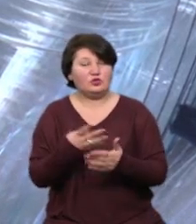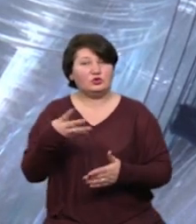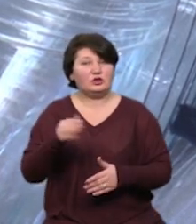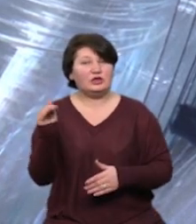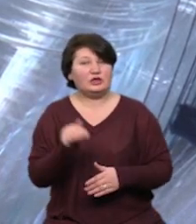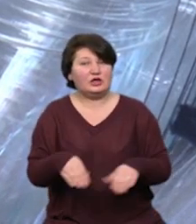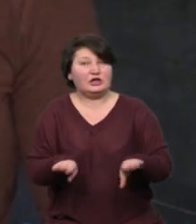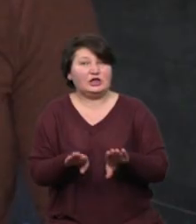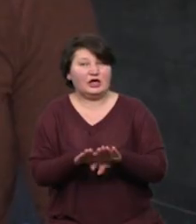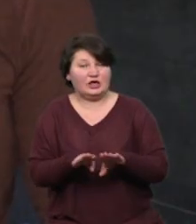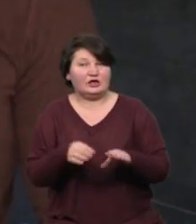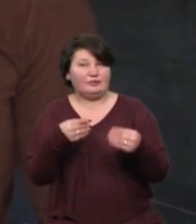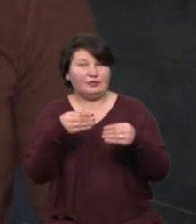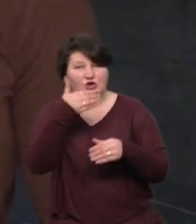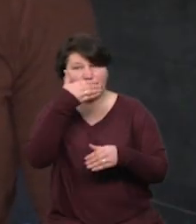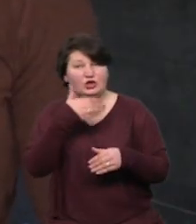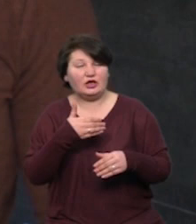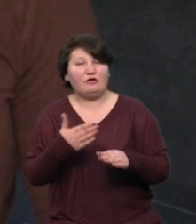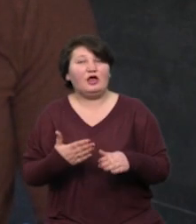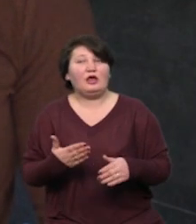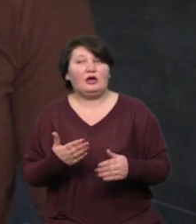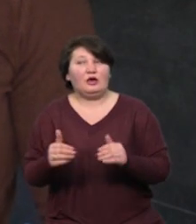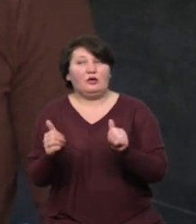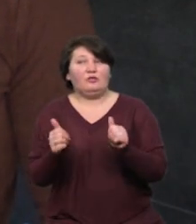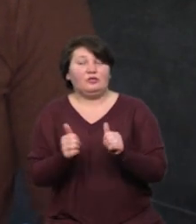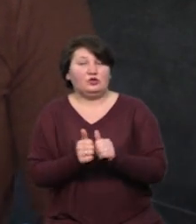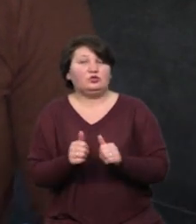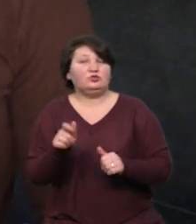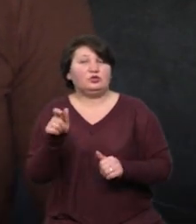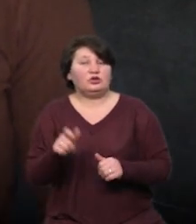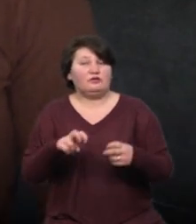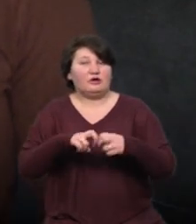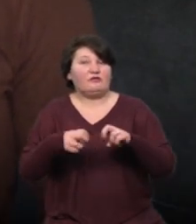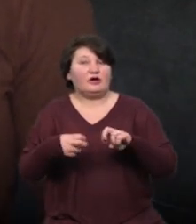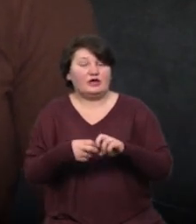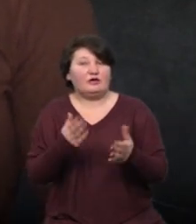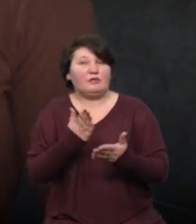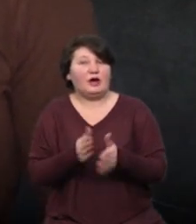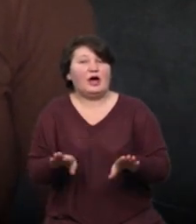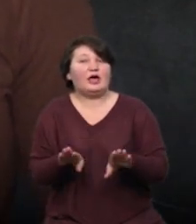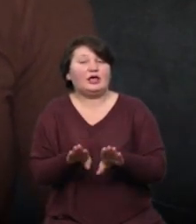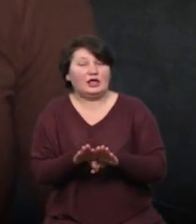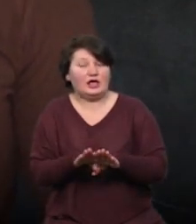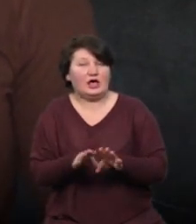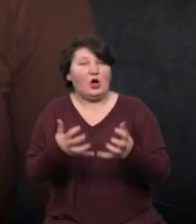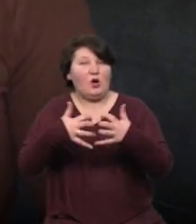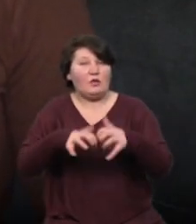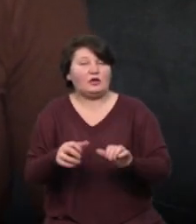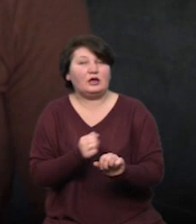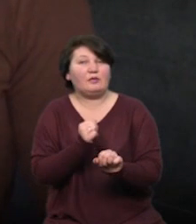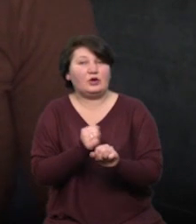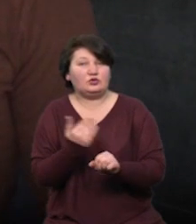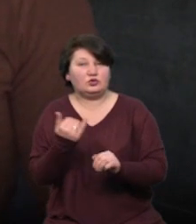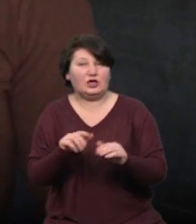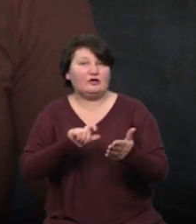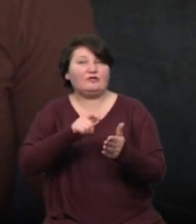таких щитків. Мої сусіди, реклама-центр місті Івано-Франківськ, мають такі обладнання. Вони на даний момент працюють в закритому